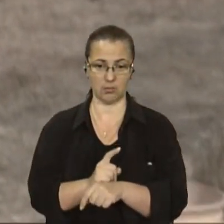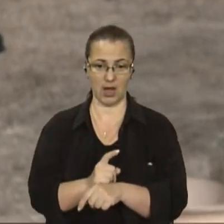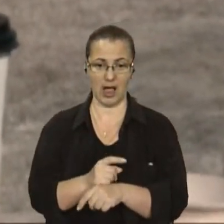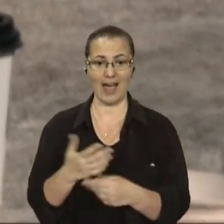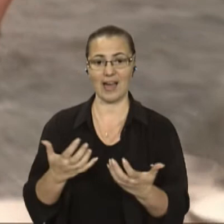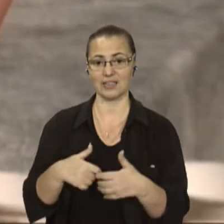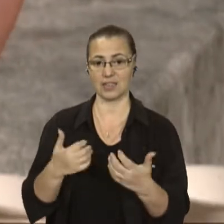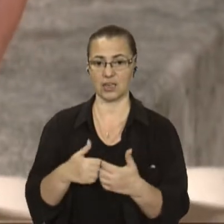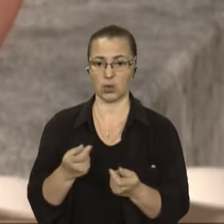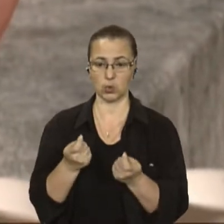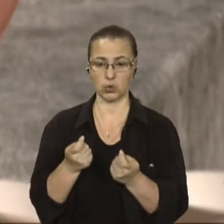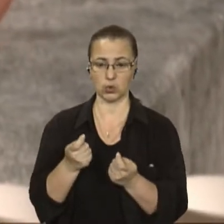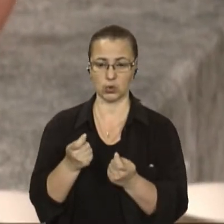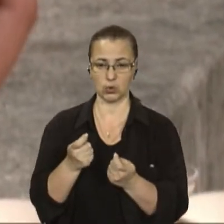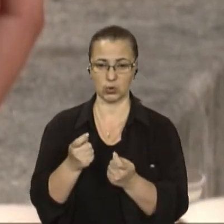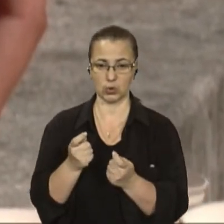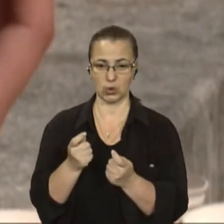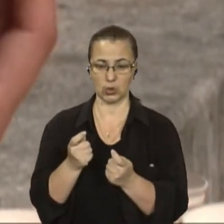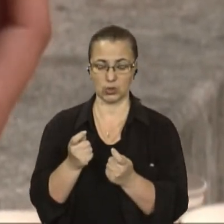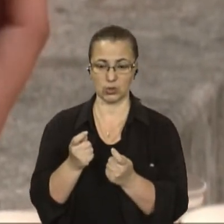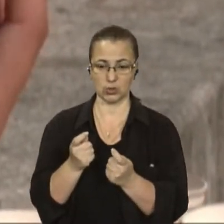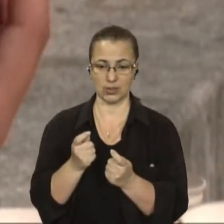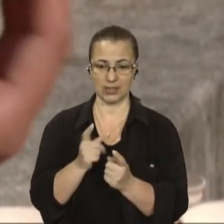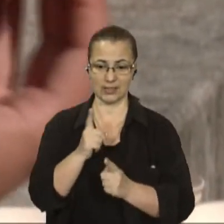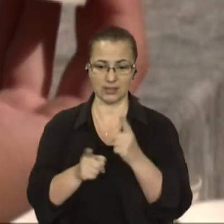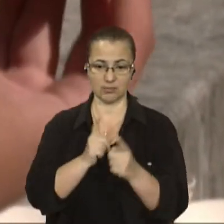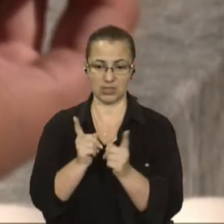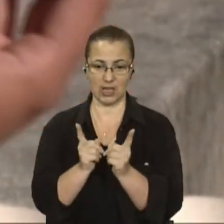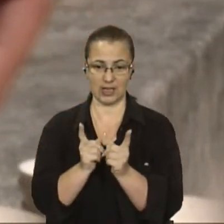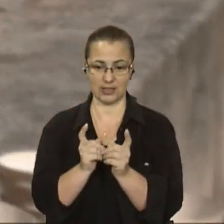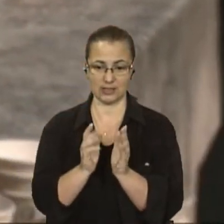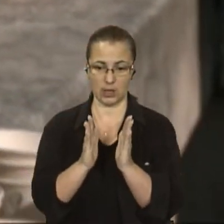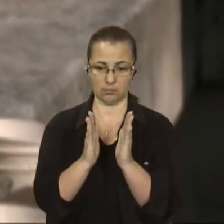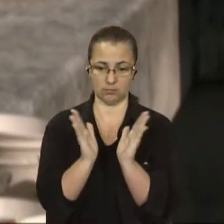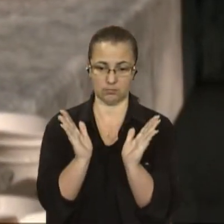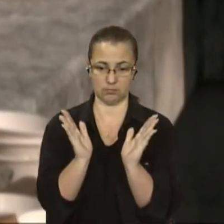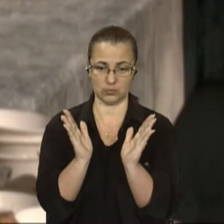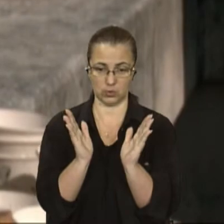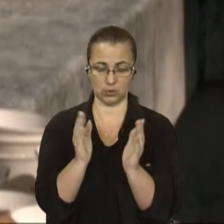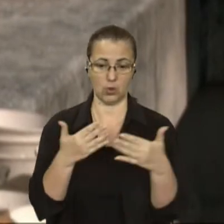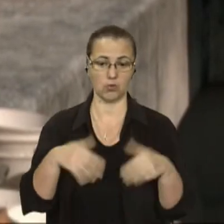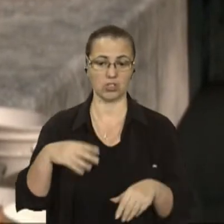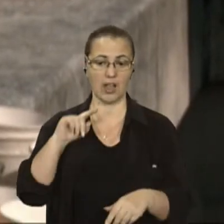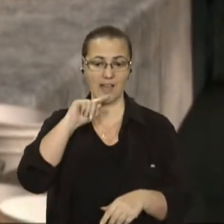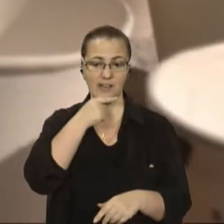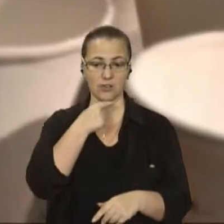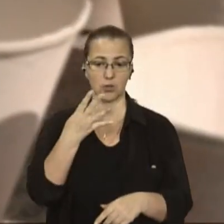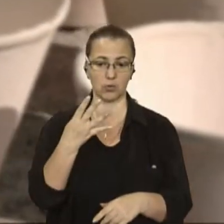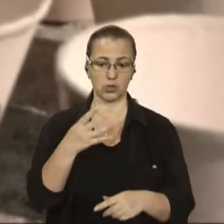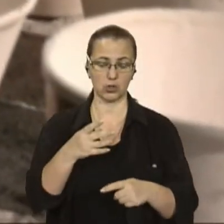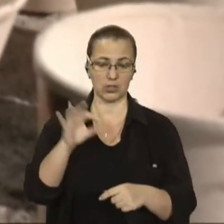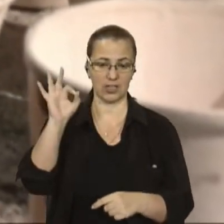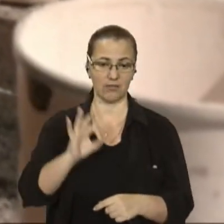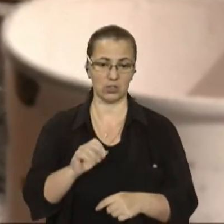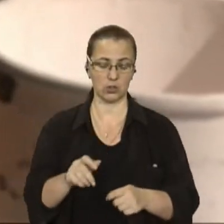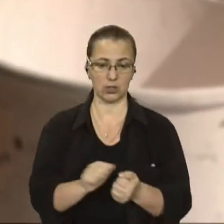от за рахунок невеликої зміни кута трошки опускається центр маси, відповідної висота, але вже можемо зекономити 4% паперу. Це